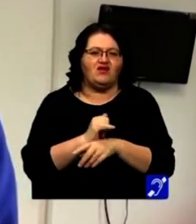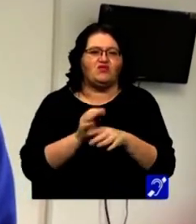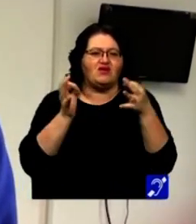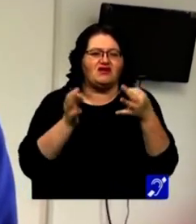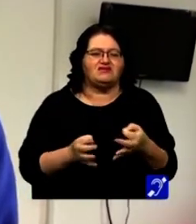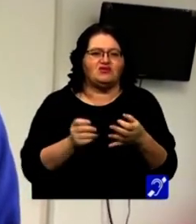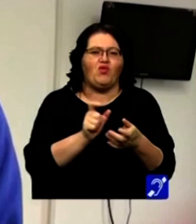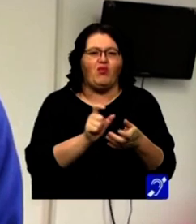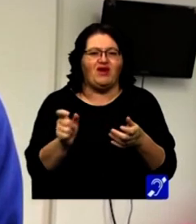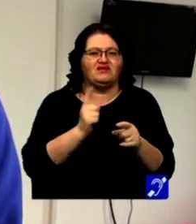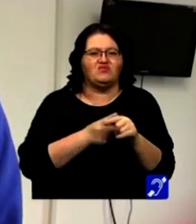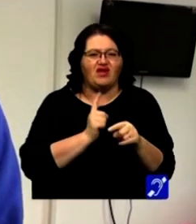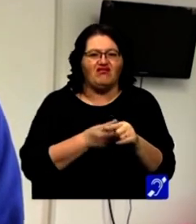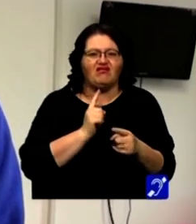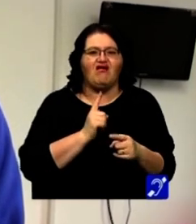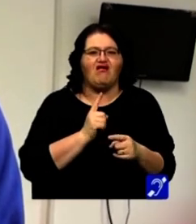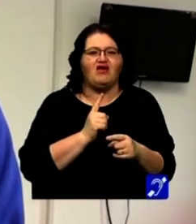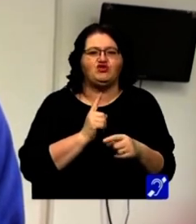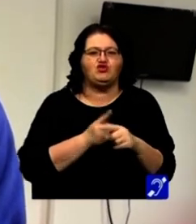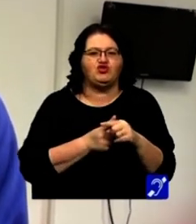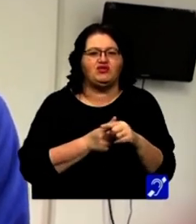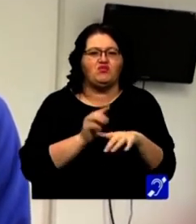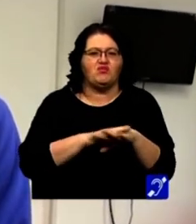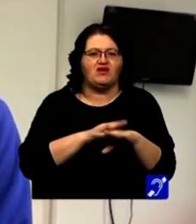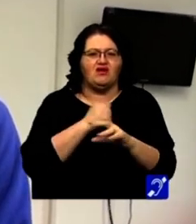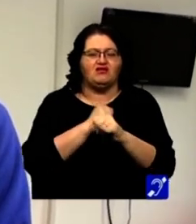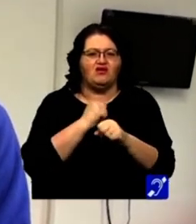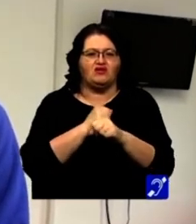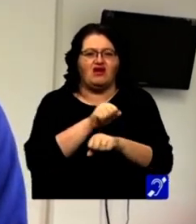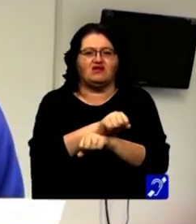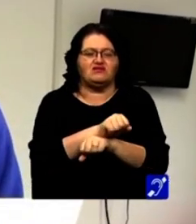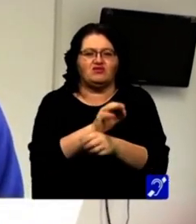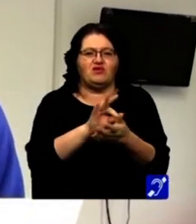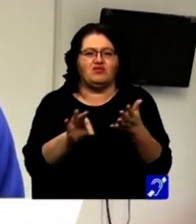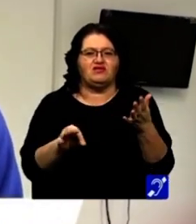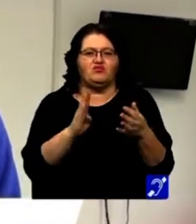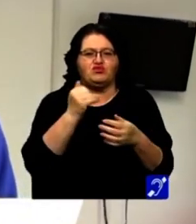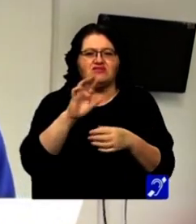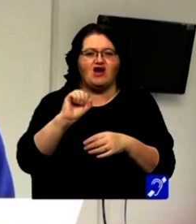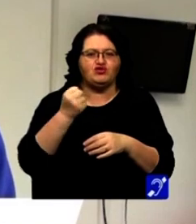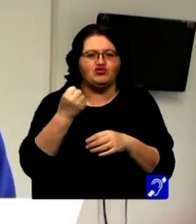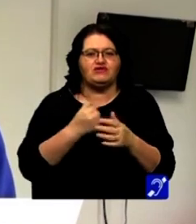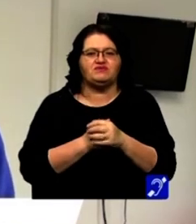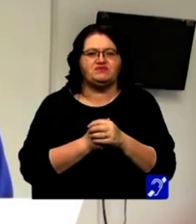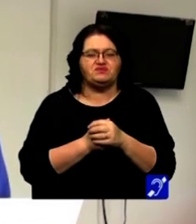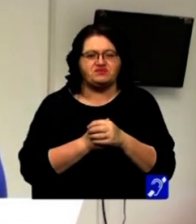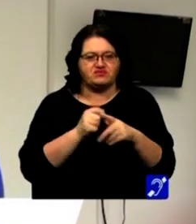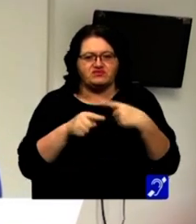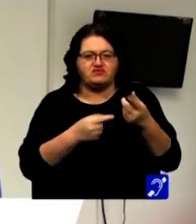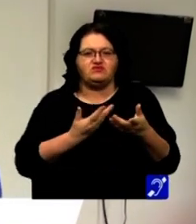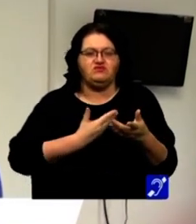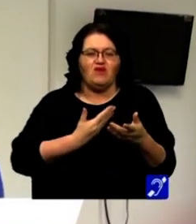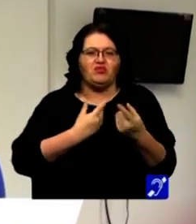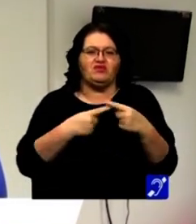-a asigurat o parte din materiale și o mână de lucru de la penitenciarul de la Buziaș. Ultelor am